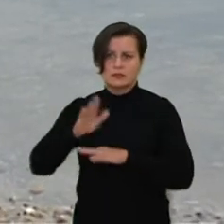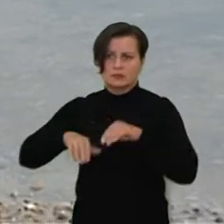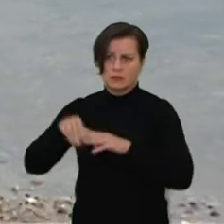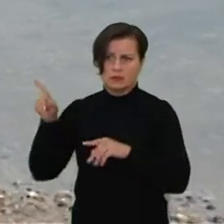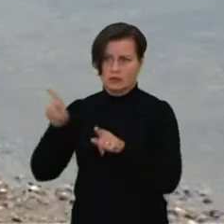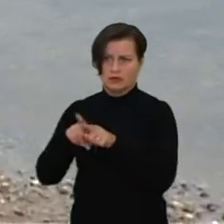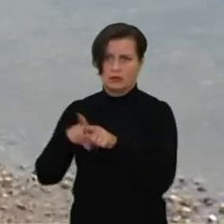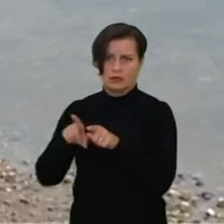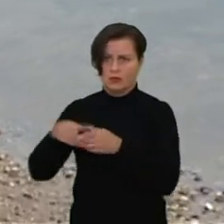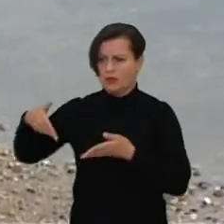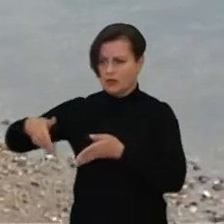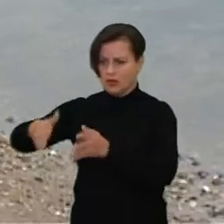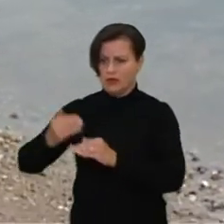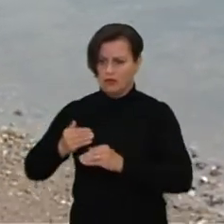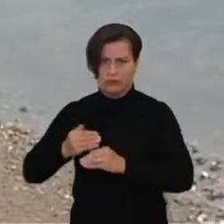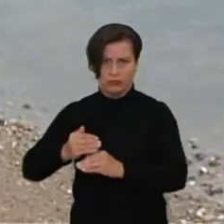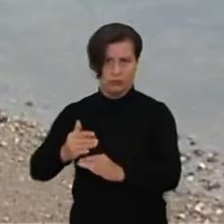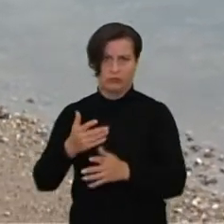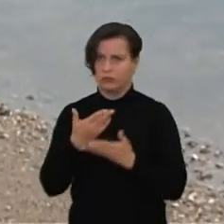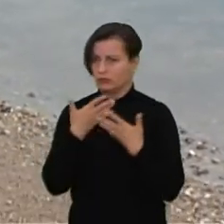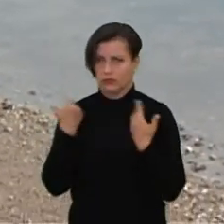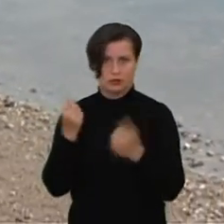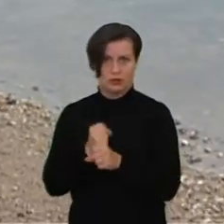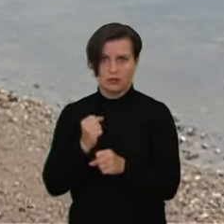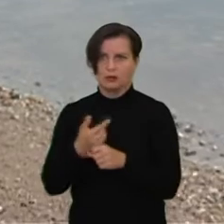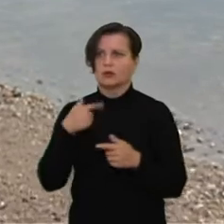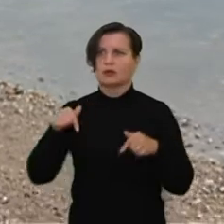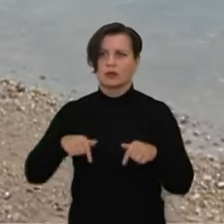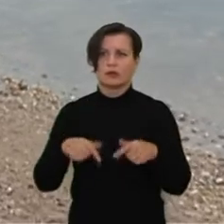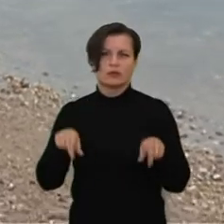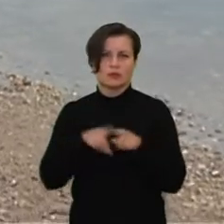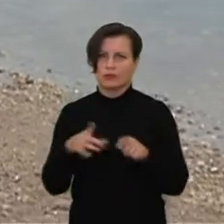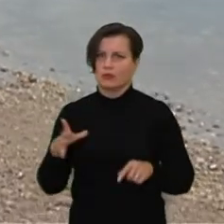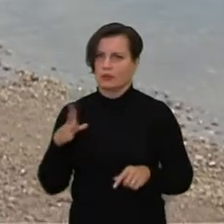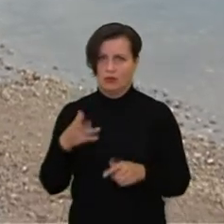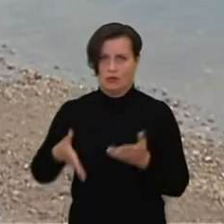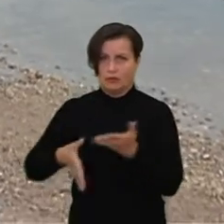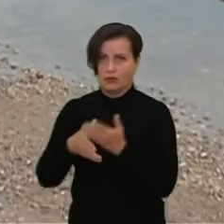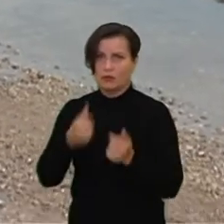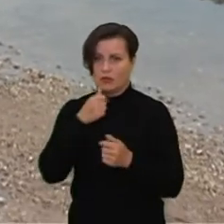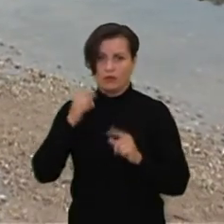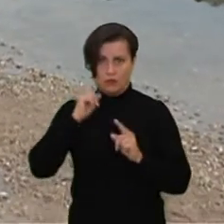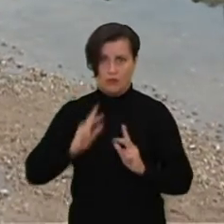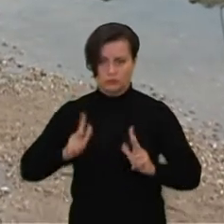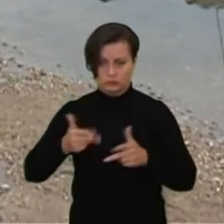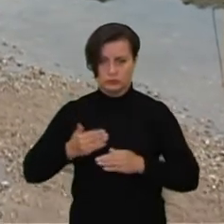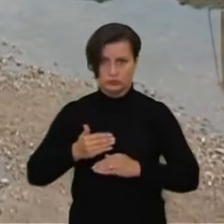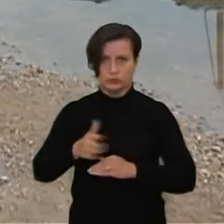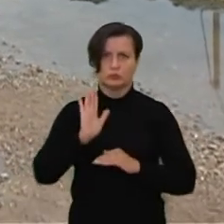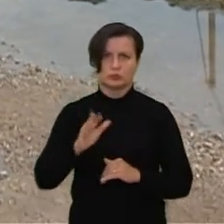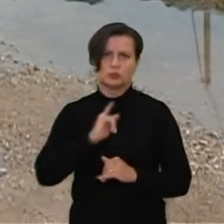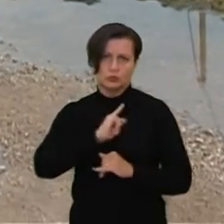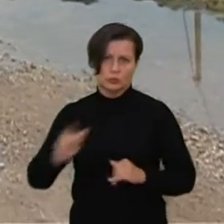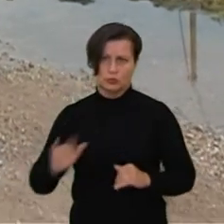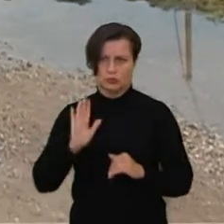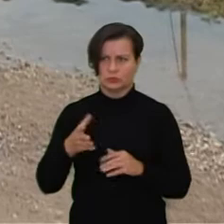tokių darbų net lieka. Tai ir mes sėdinyje dėja nieko šiuo metu negalime pagelbėti. Nes jeigu ir grei dėriotame, tai padarytame